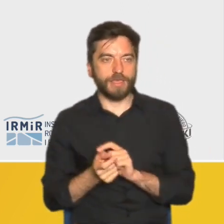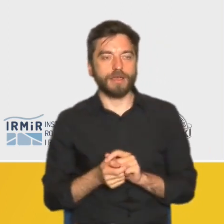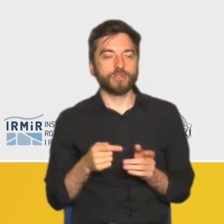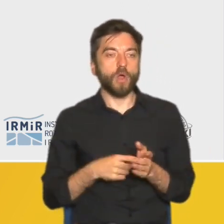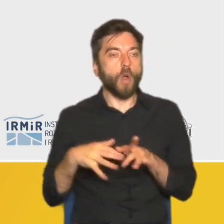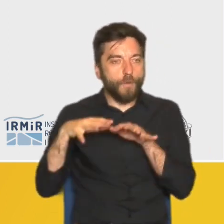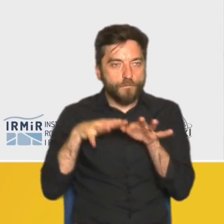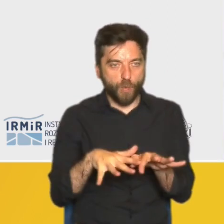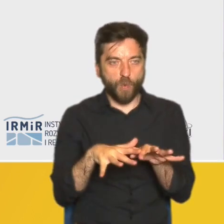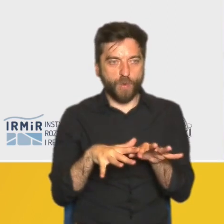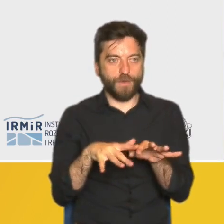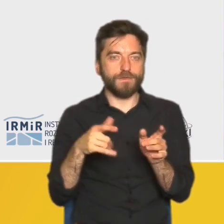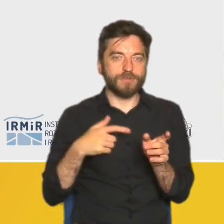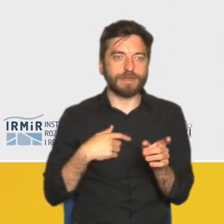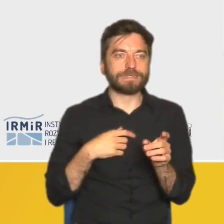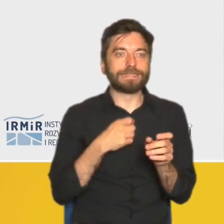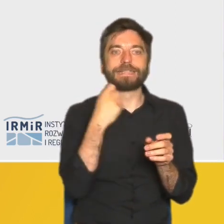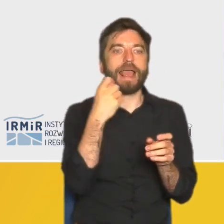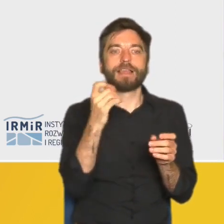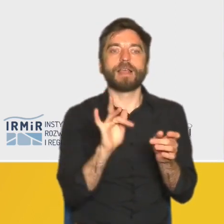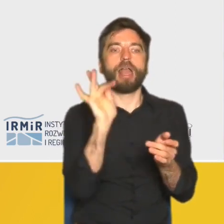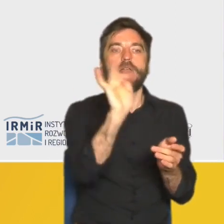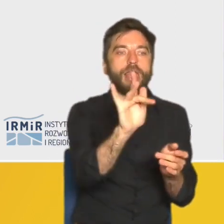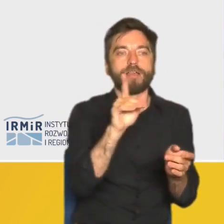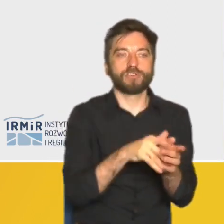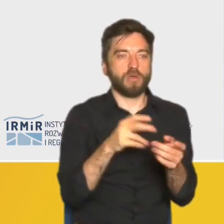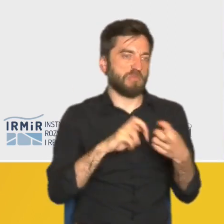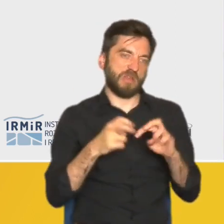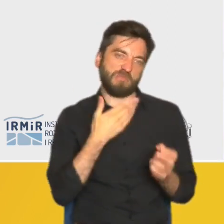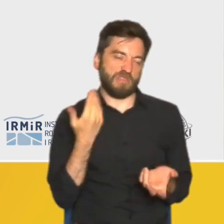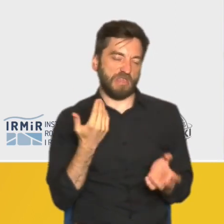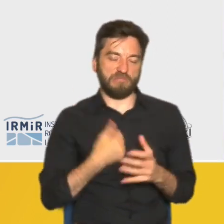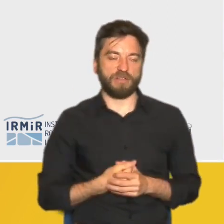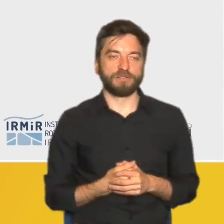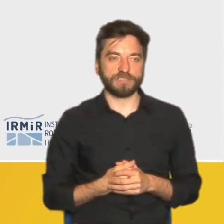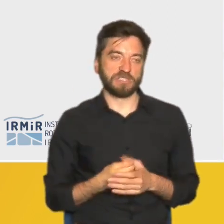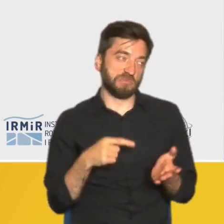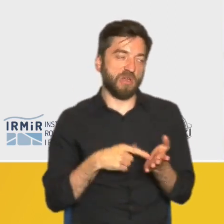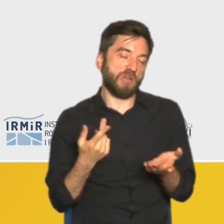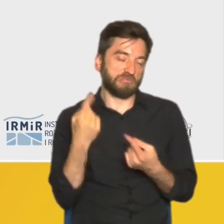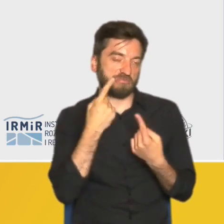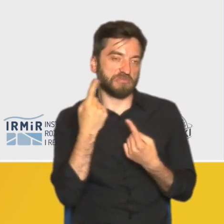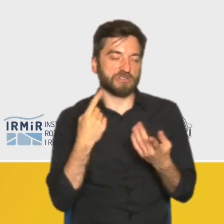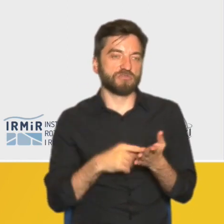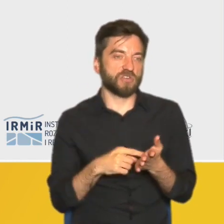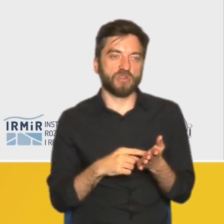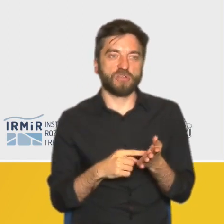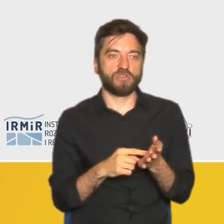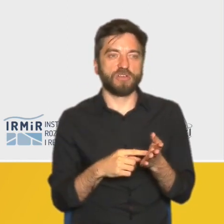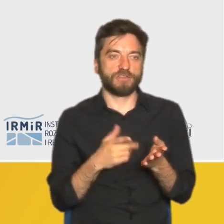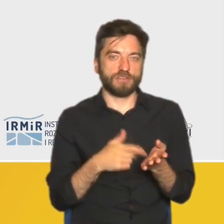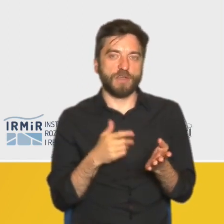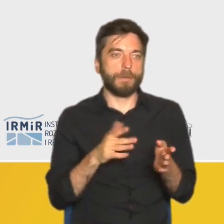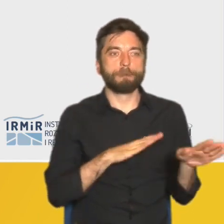wpływa na to, że kwestia dojazdu w zasadzie nie jest problematyzowana przez naszych rozmówców, ponieważ zakładają, że i tak nie mogą